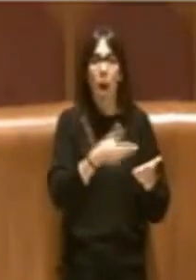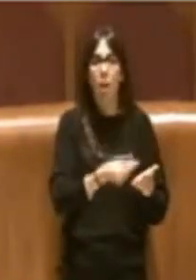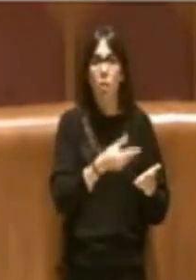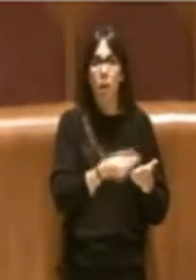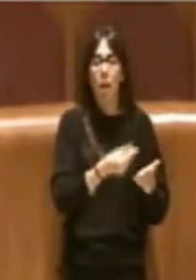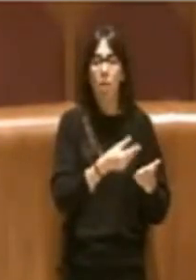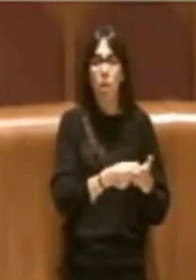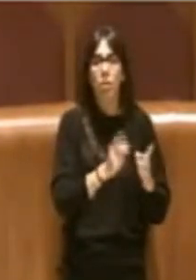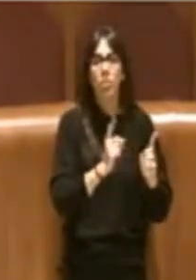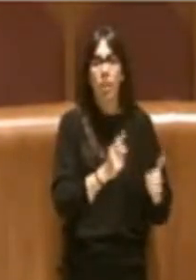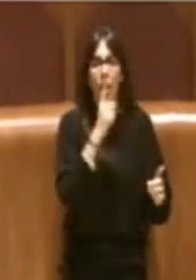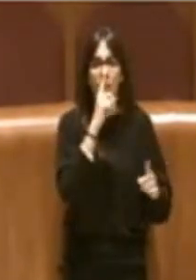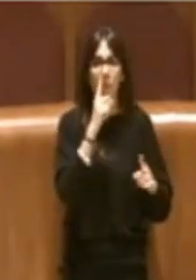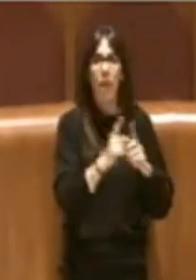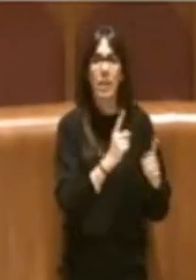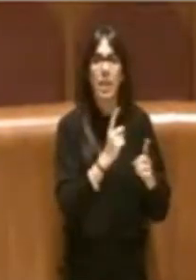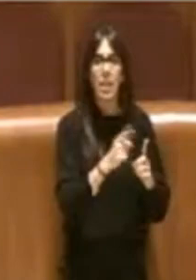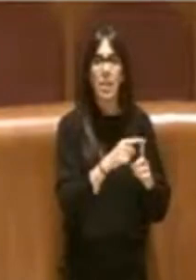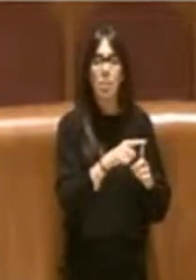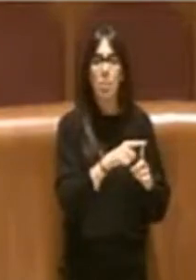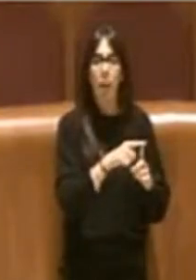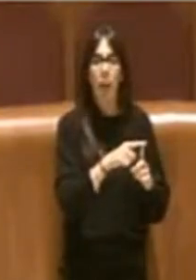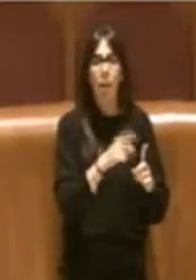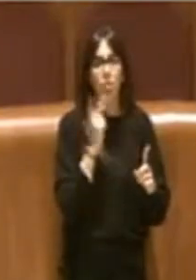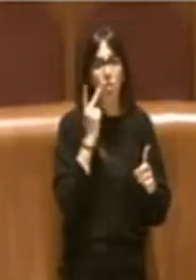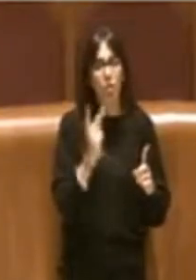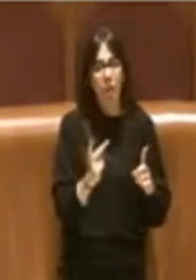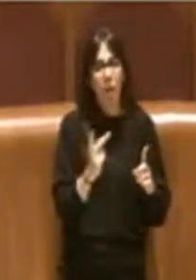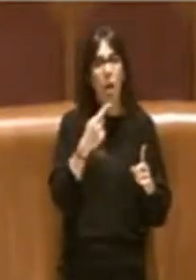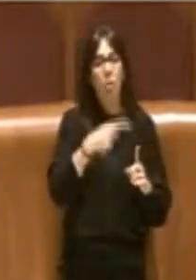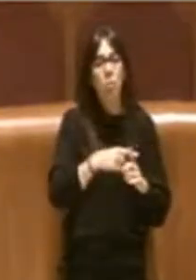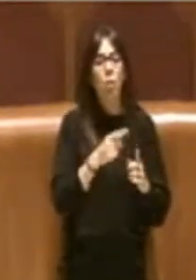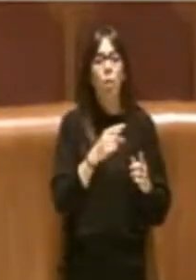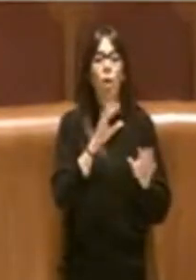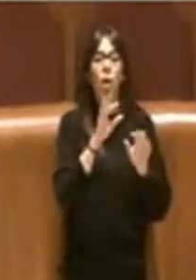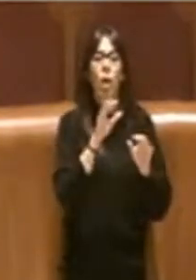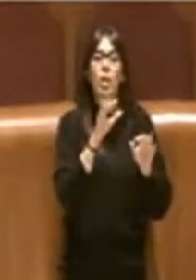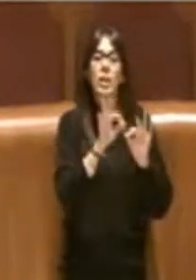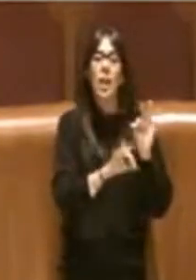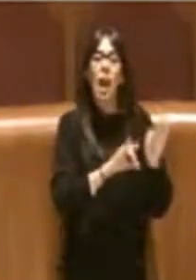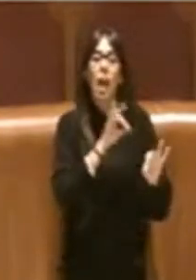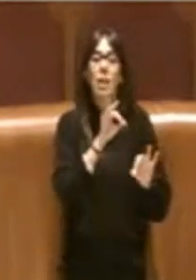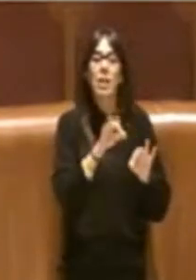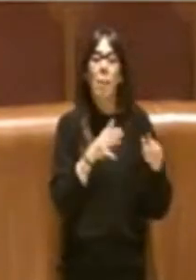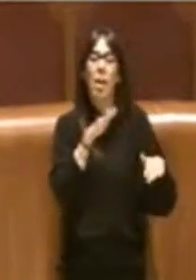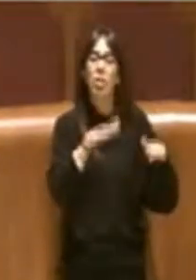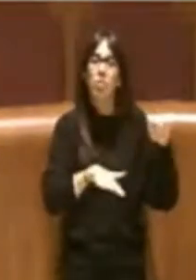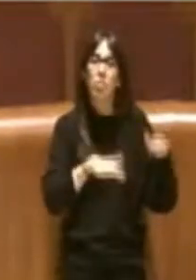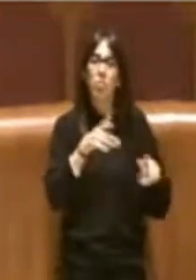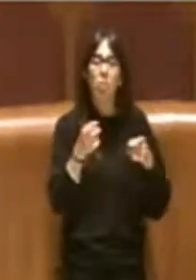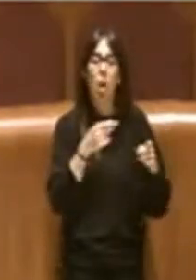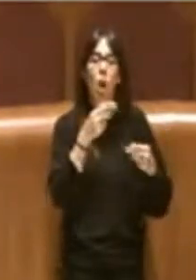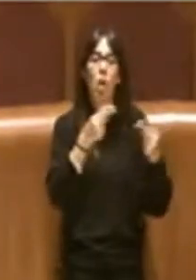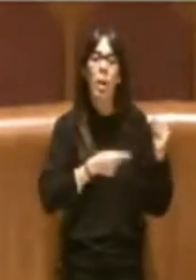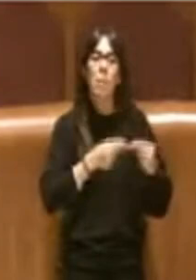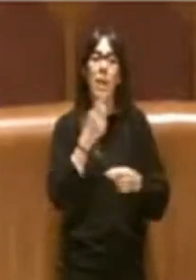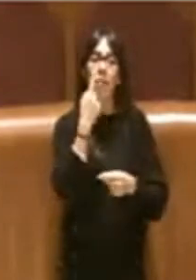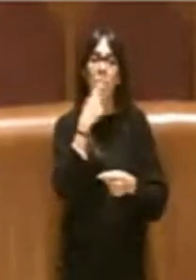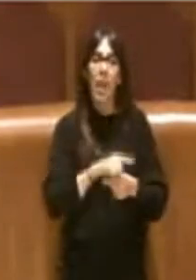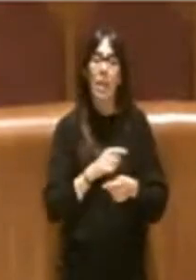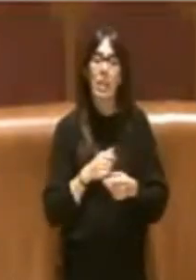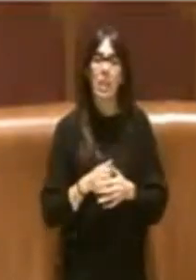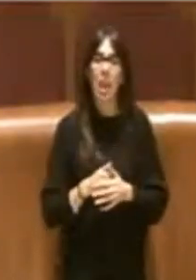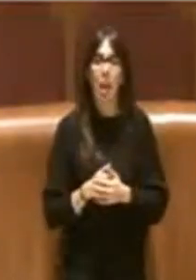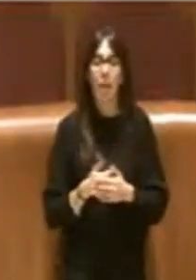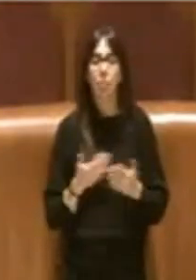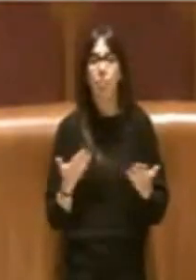fattispecie prese in considerazione del loro disomogeneo trattamento in contabilità finanziaria. Allora se